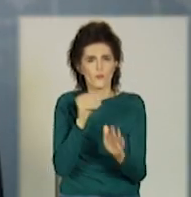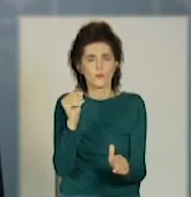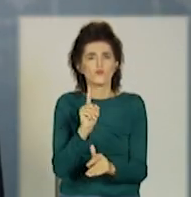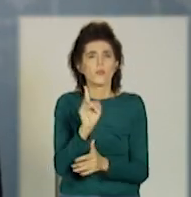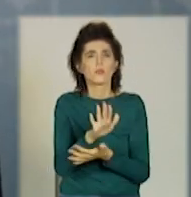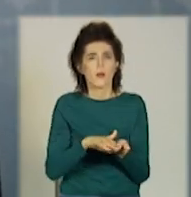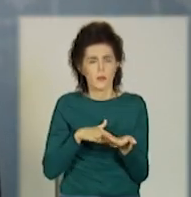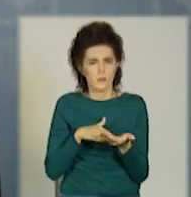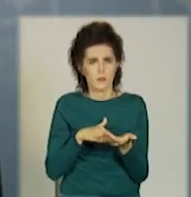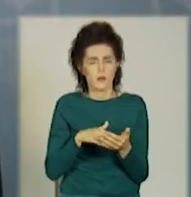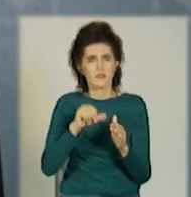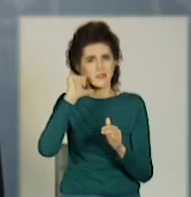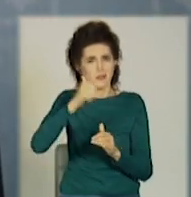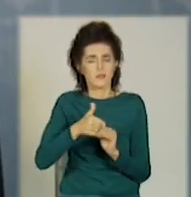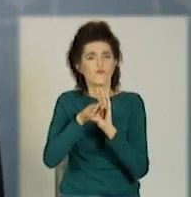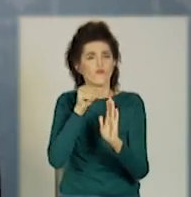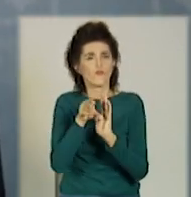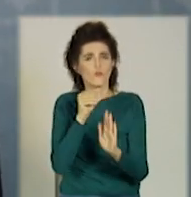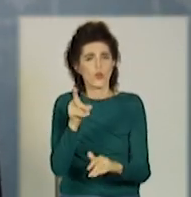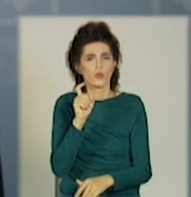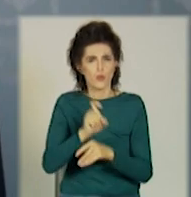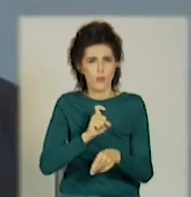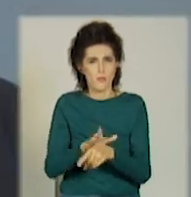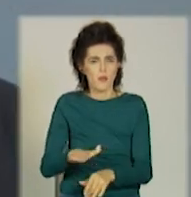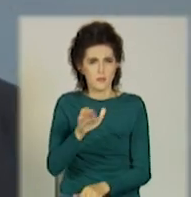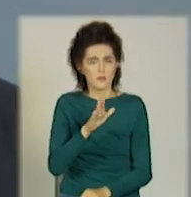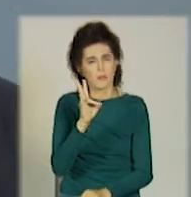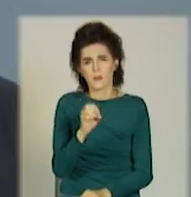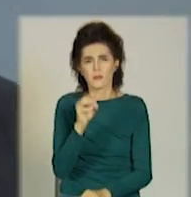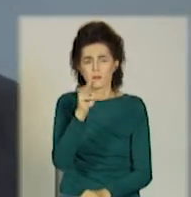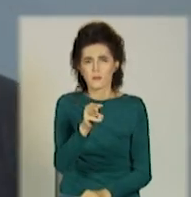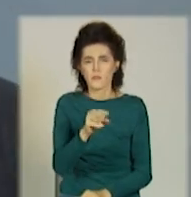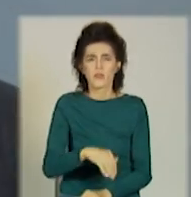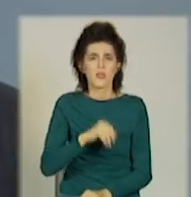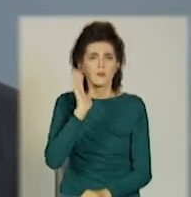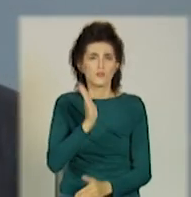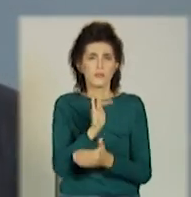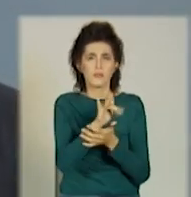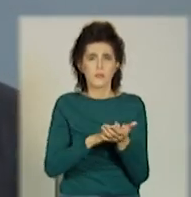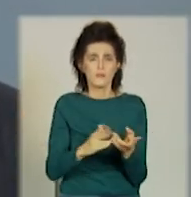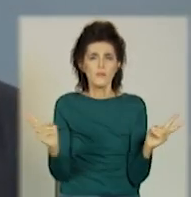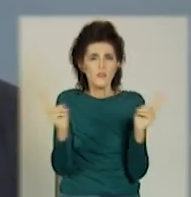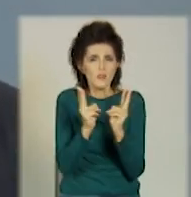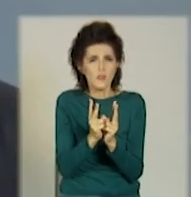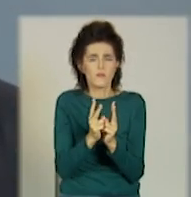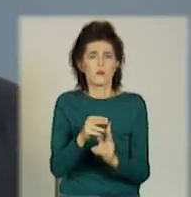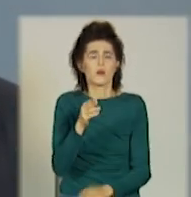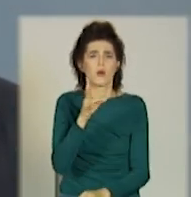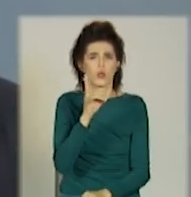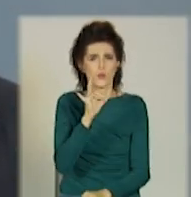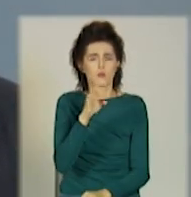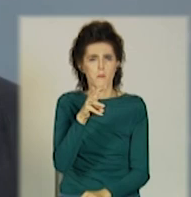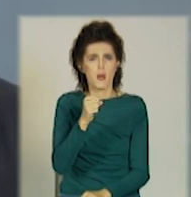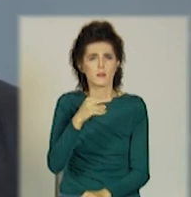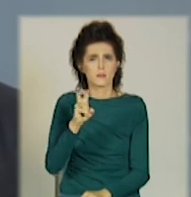Завтра вибори на Донбасі? Ні. Далі відбудеться зустріч у нормандському форматі разом з